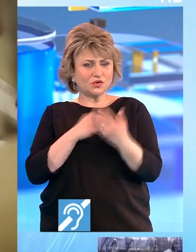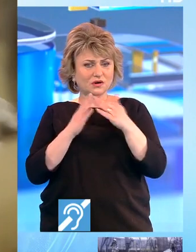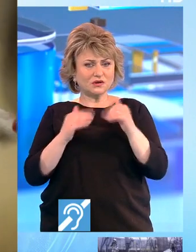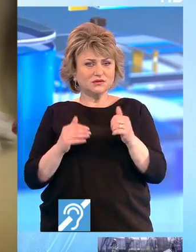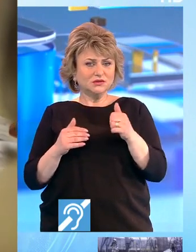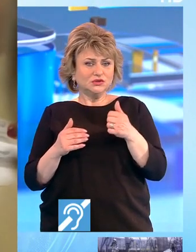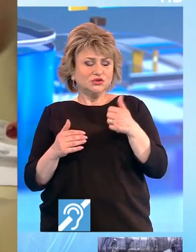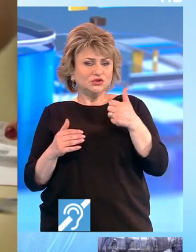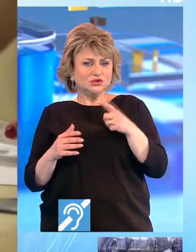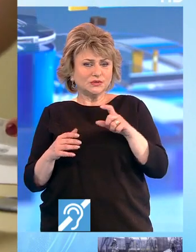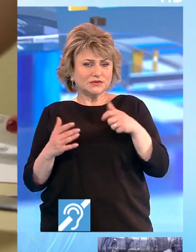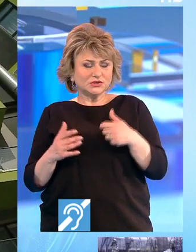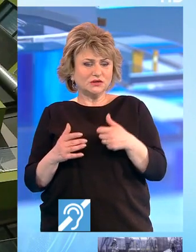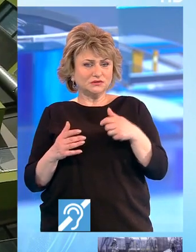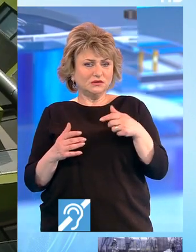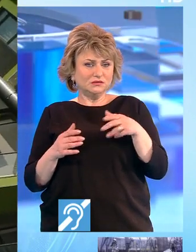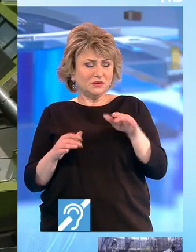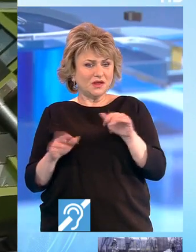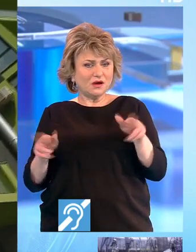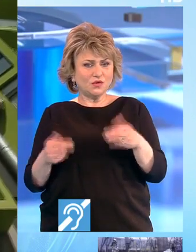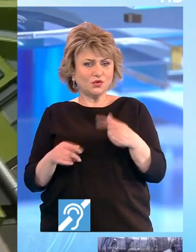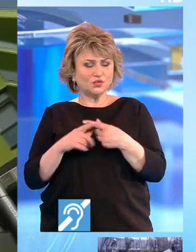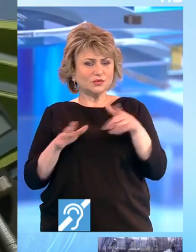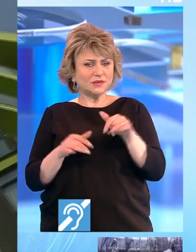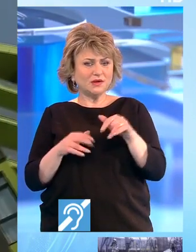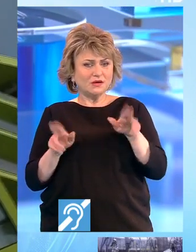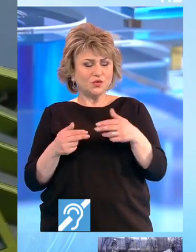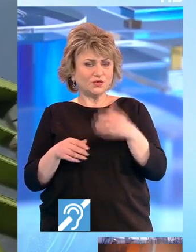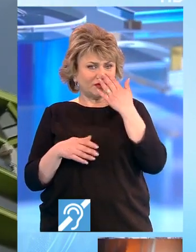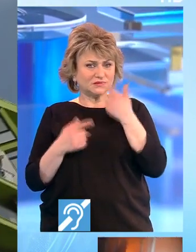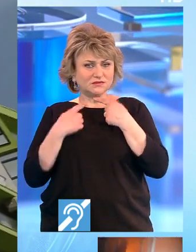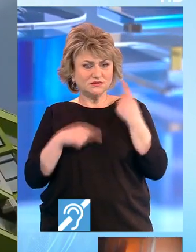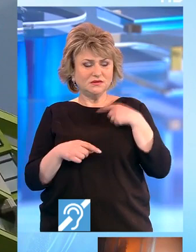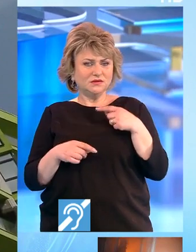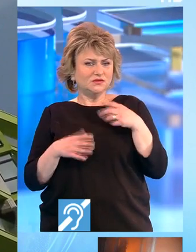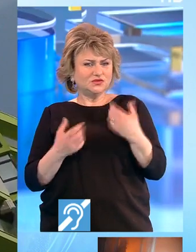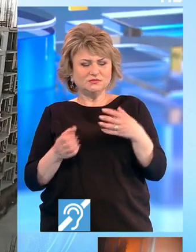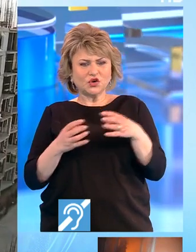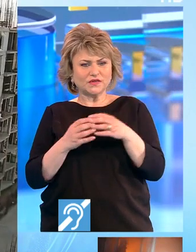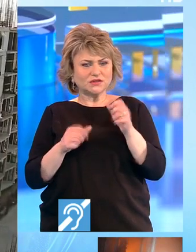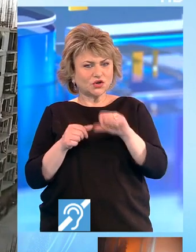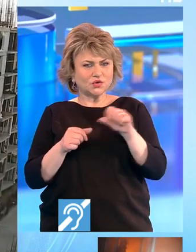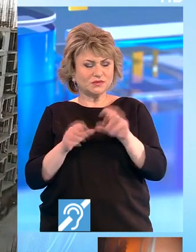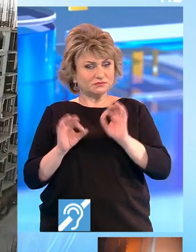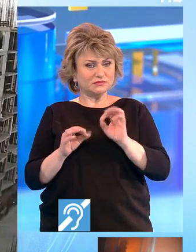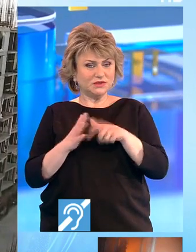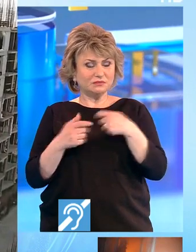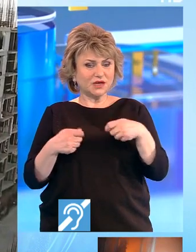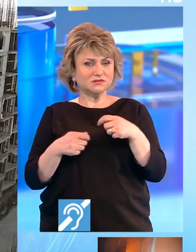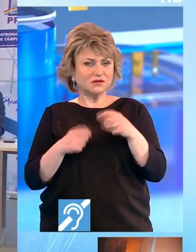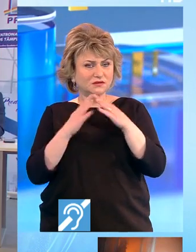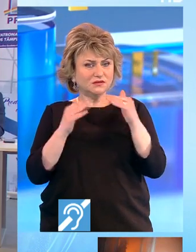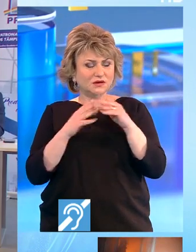undeva la 76.000 de euro, cu circa 7.000 de euro mai mult față de anul trecut. În ciuda contextul economic incert, specialiștii din piața